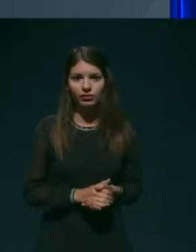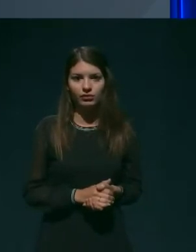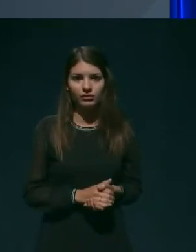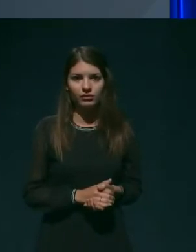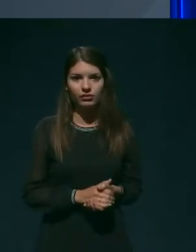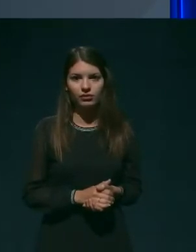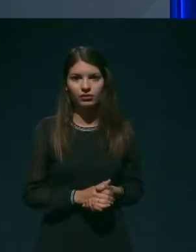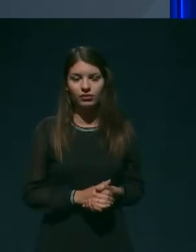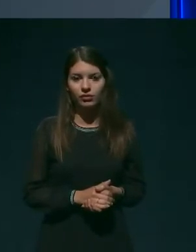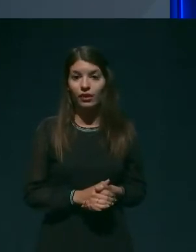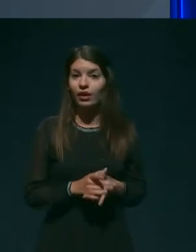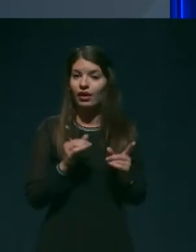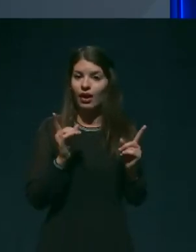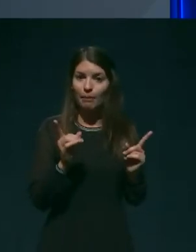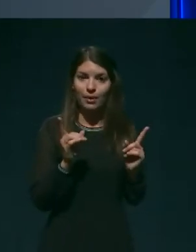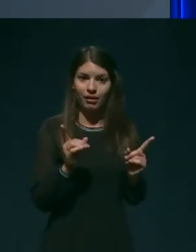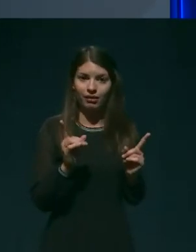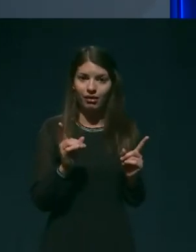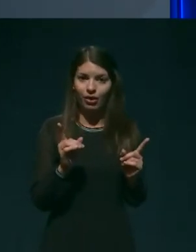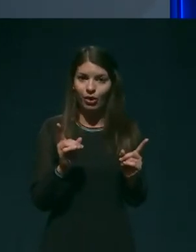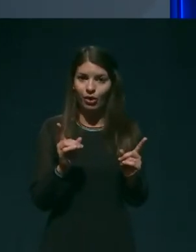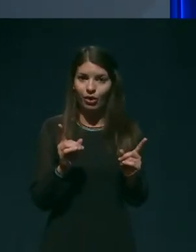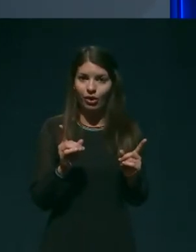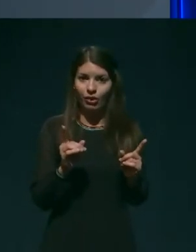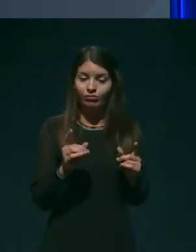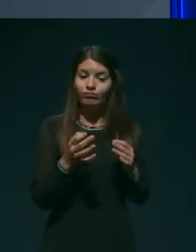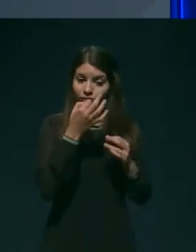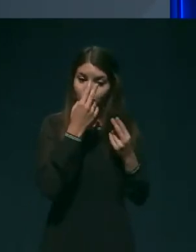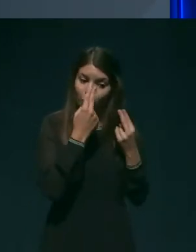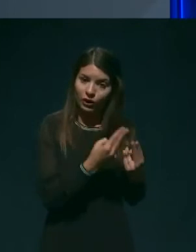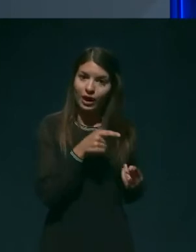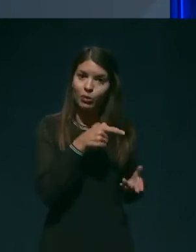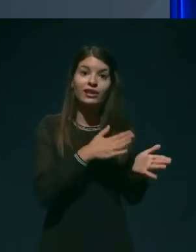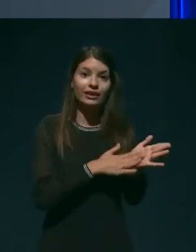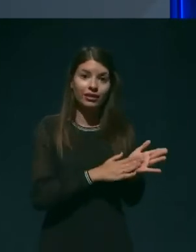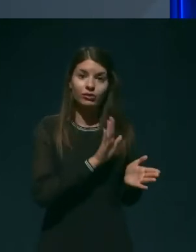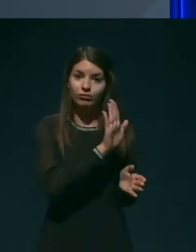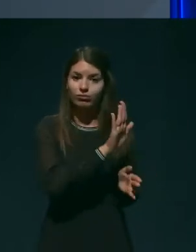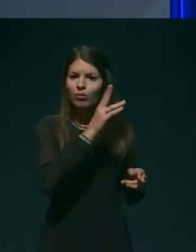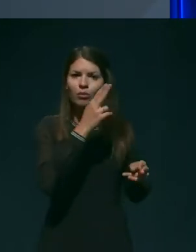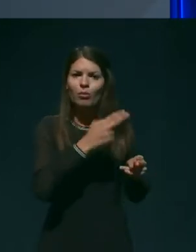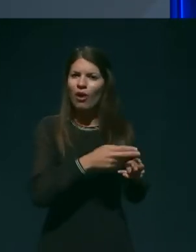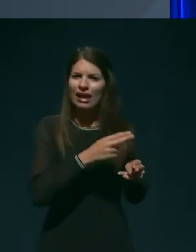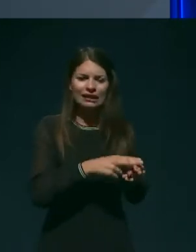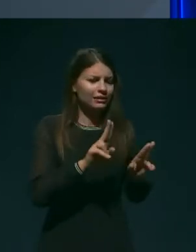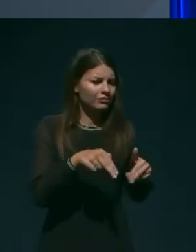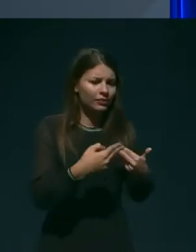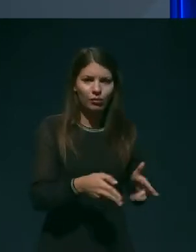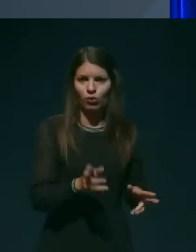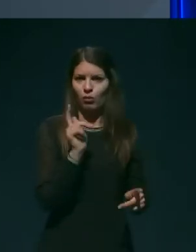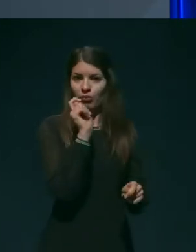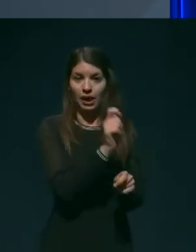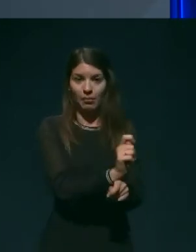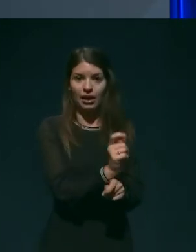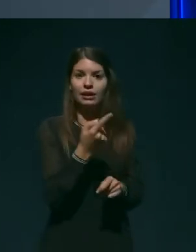In vendar, ob soočanju z dejstvom, da je bolezen ne o zdravljiva, se je potrebno naučiti z njo